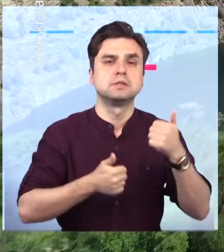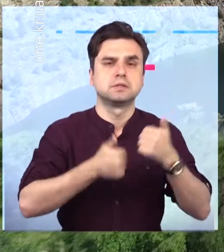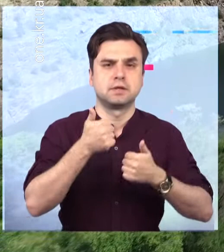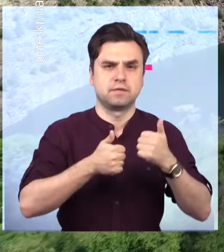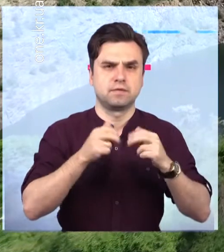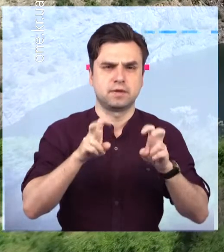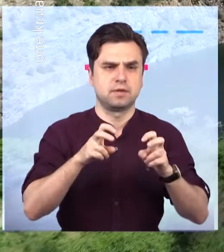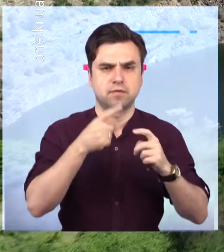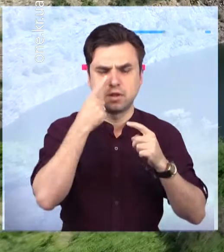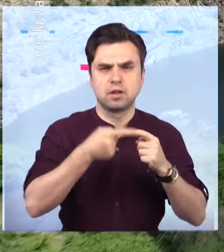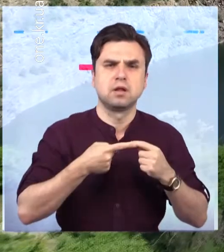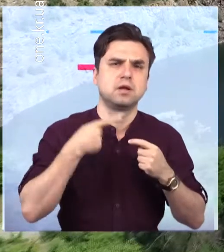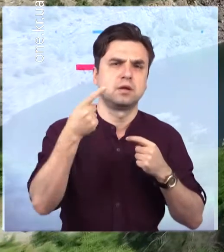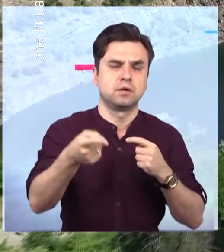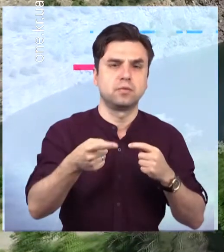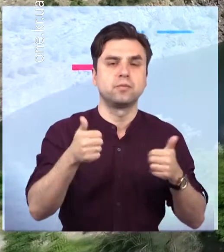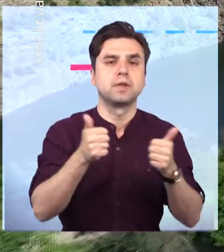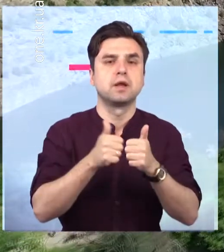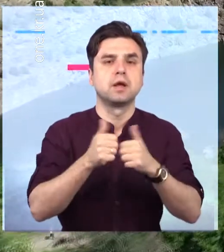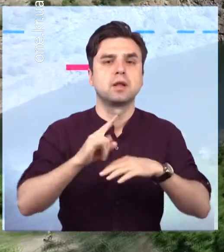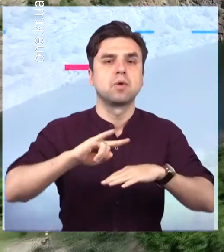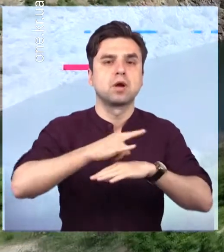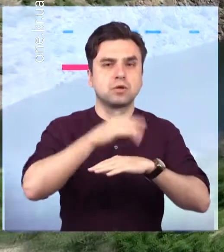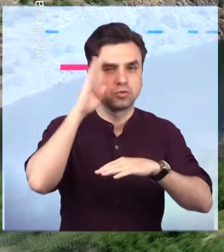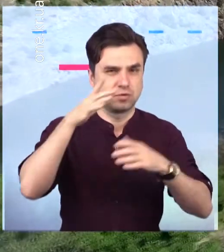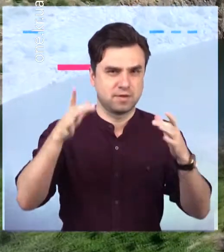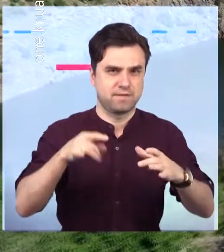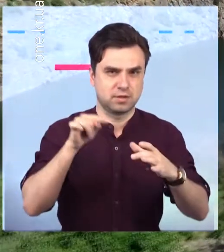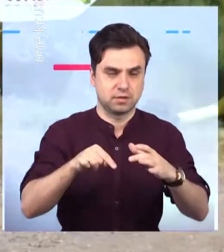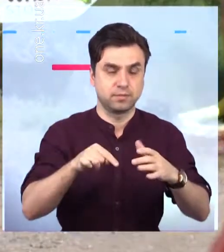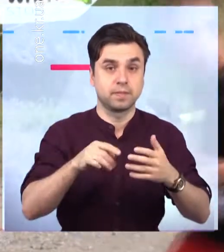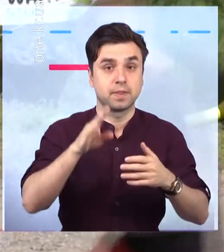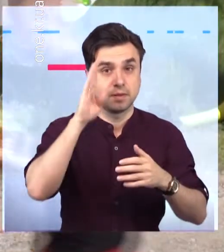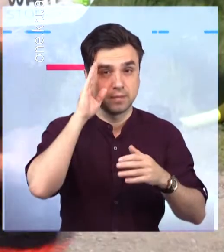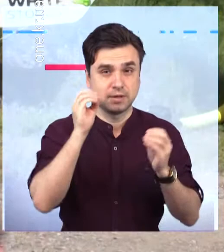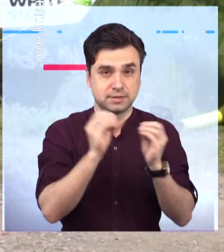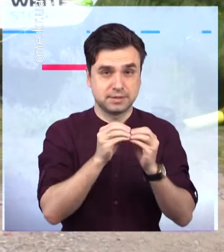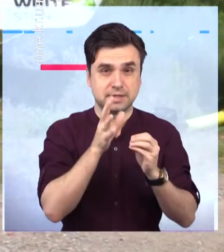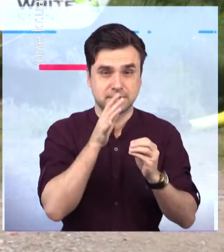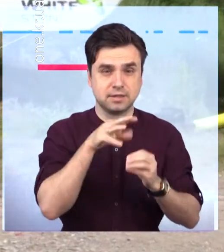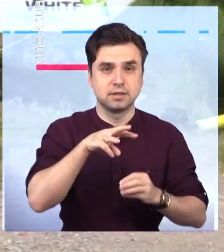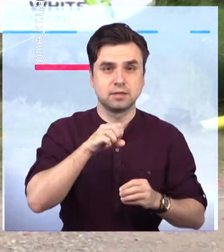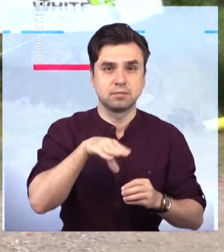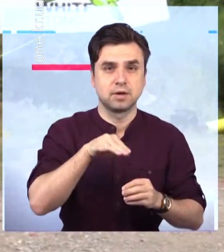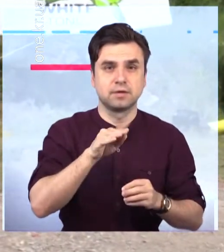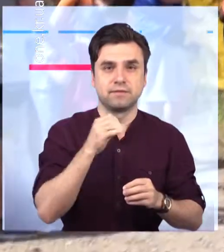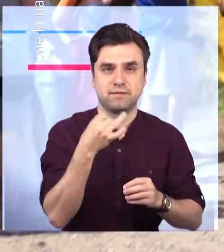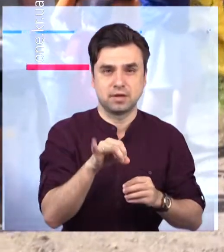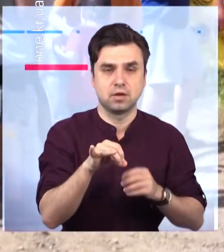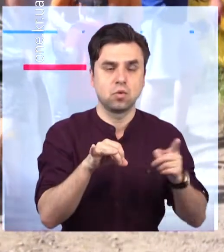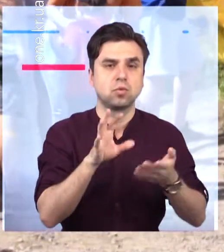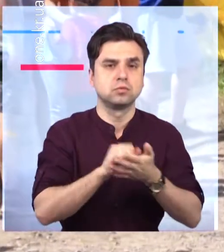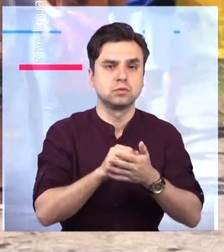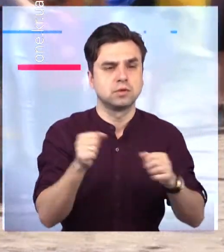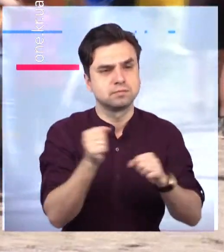відбувся цими вихідними біля затопленого гранітного кар'єру поблизу карачунівського водосховища. Для 10-вічного Матвія, який здебільшого займається